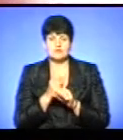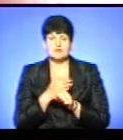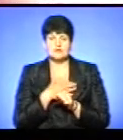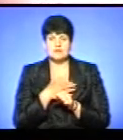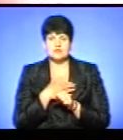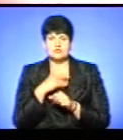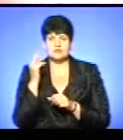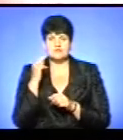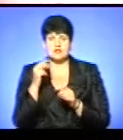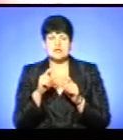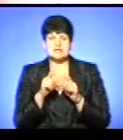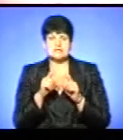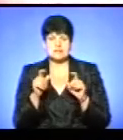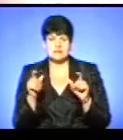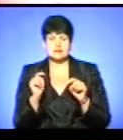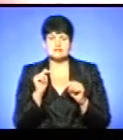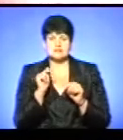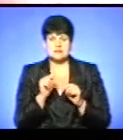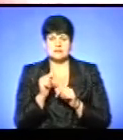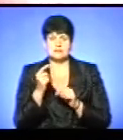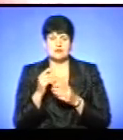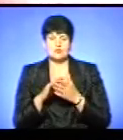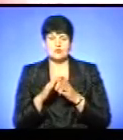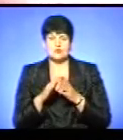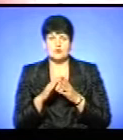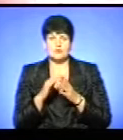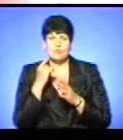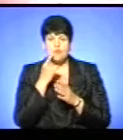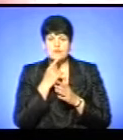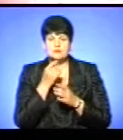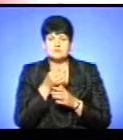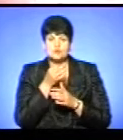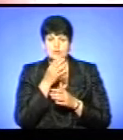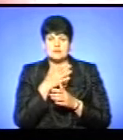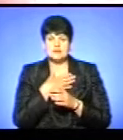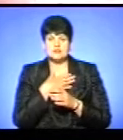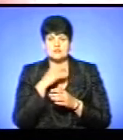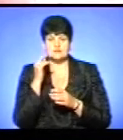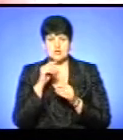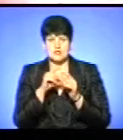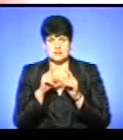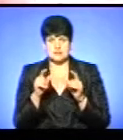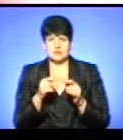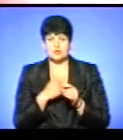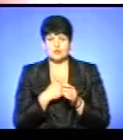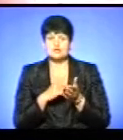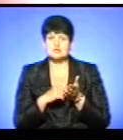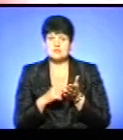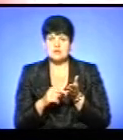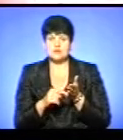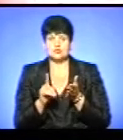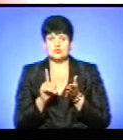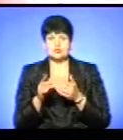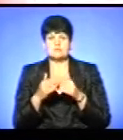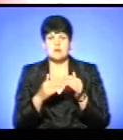навчальних закладах з тими мовами, які вподобали наші навчальні заклади. Хочу зазначити, що з